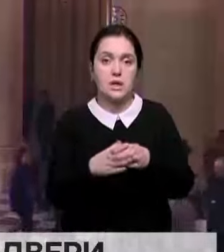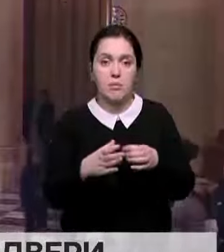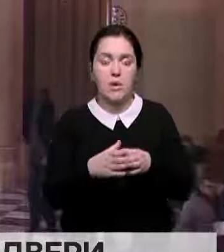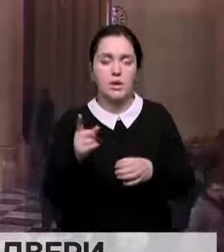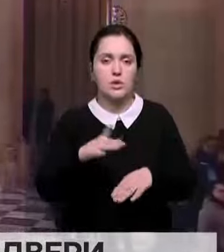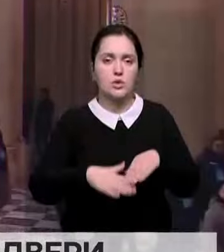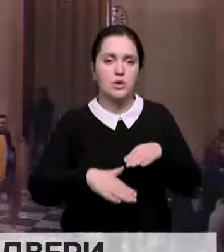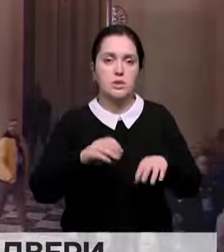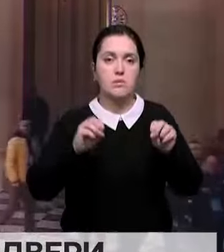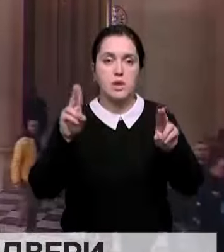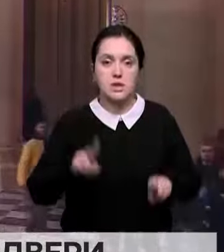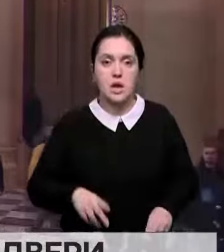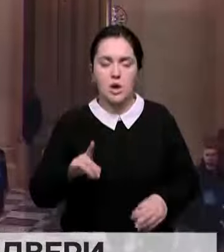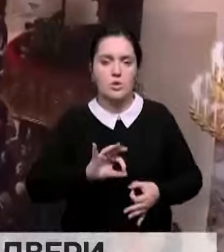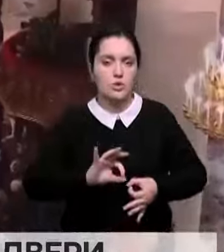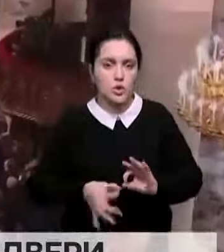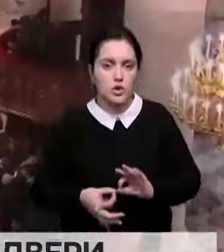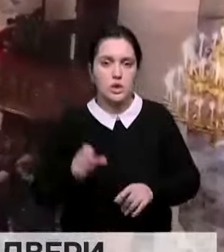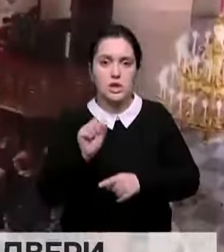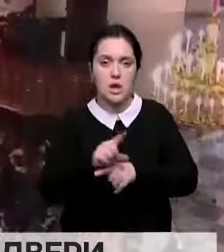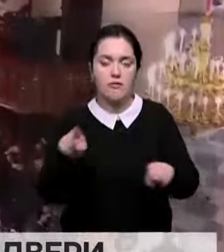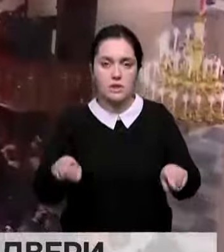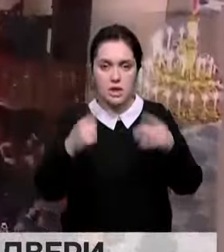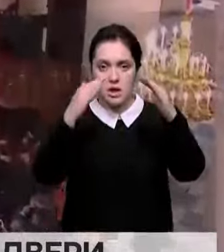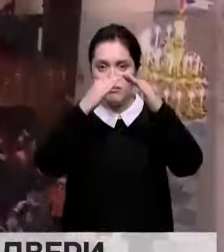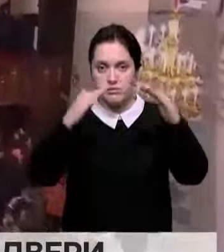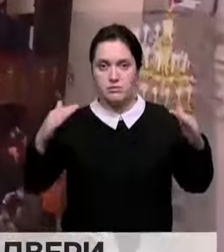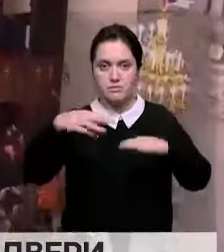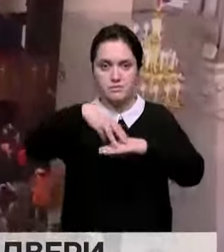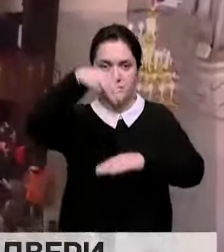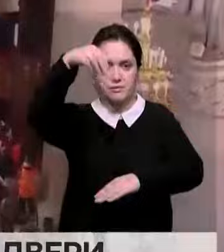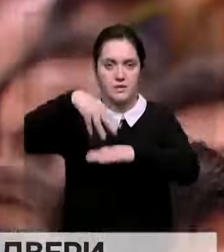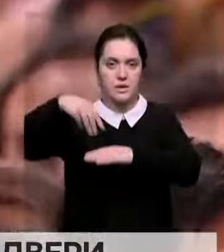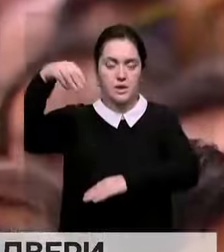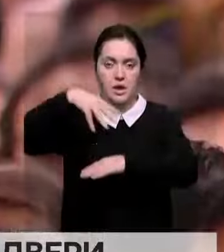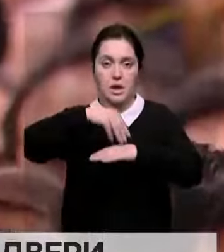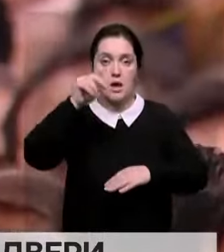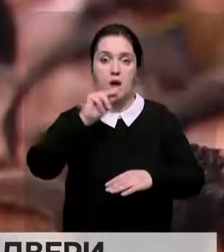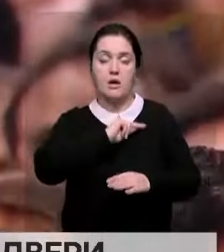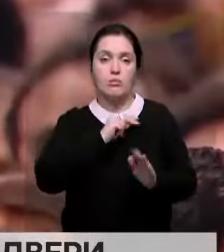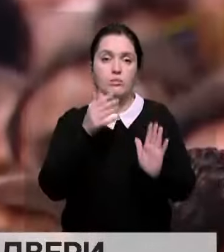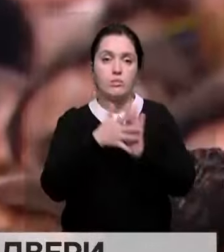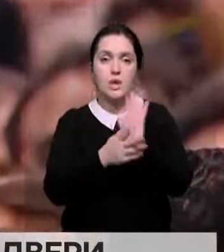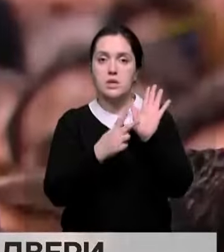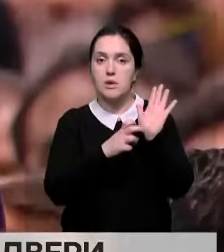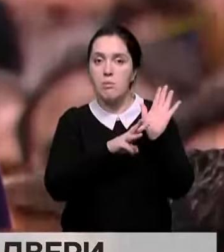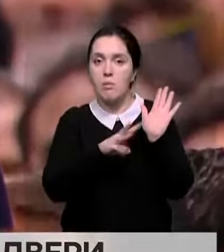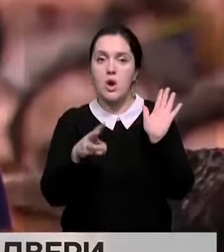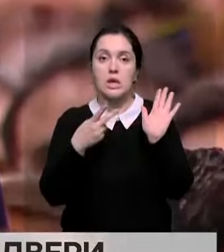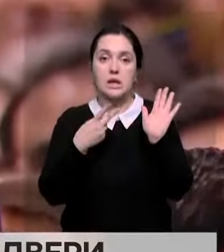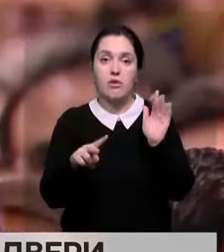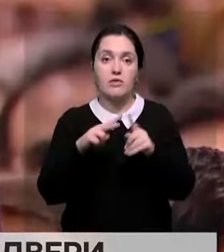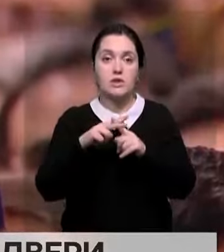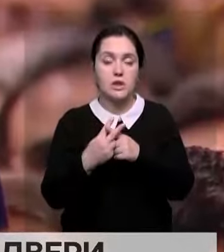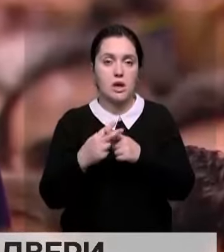компаний и сотни специалистов. Самой сложной задачей было восстановление крыши и шпиля. На работы потратили 700 миллионов